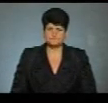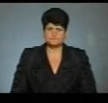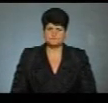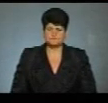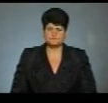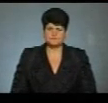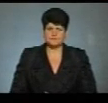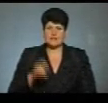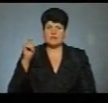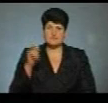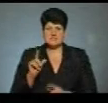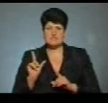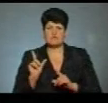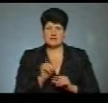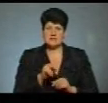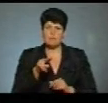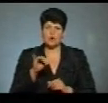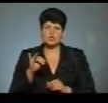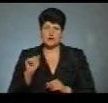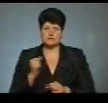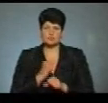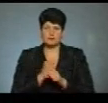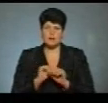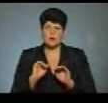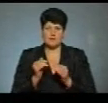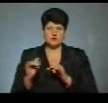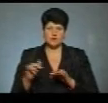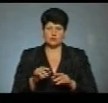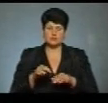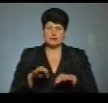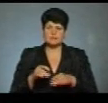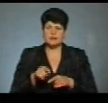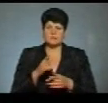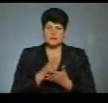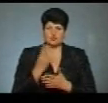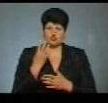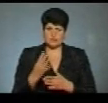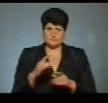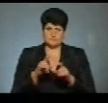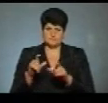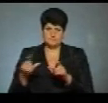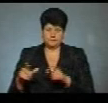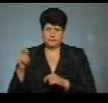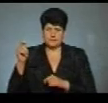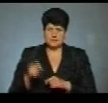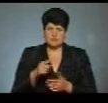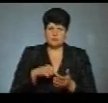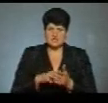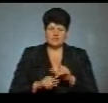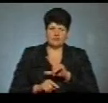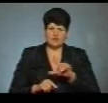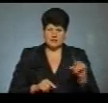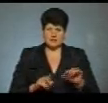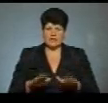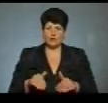На в'їзді та виїзді з Почаєва ввели обмеження руху транспорту. Там діють чотири карантинні пусти. Заїжджати в місто чи виїжджати з